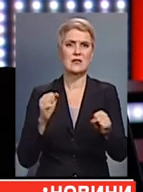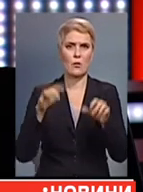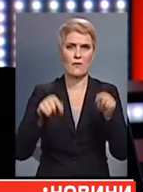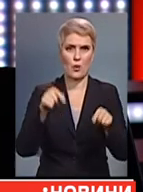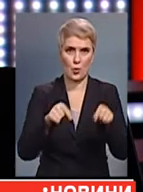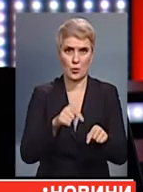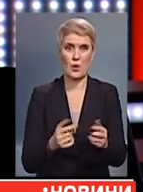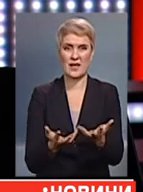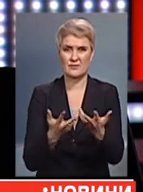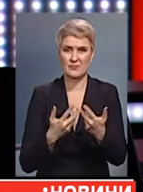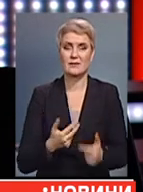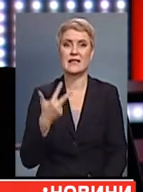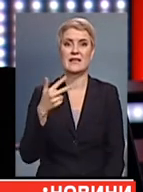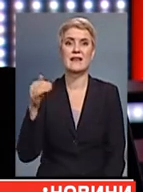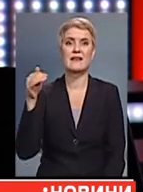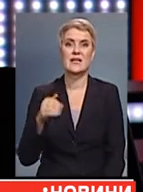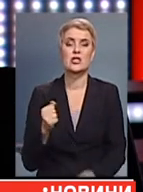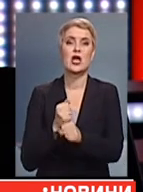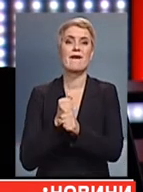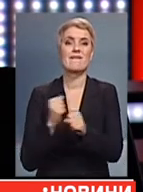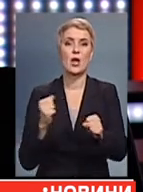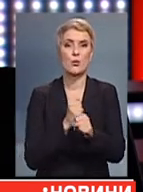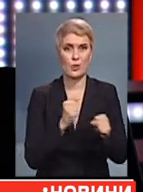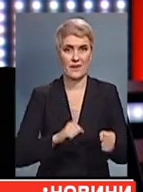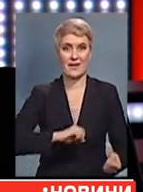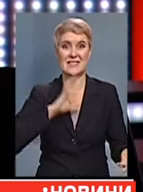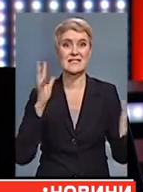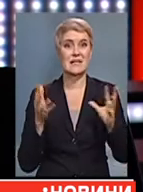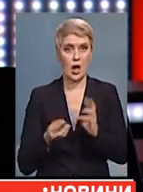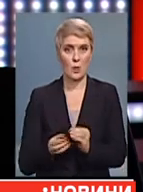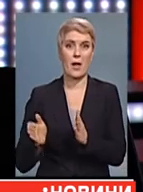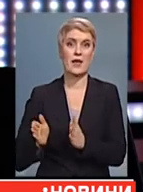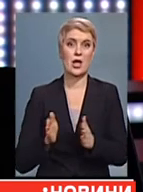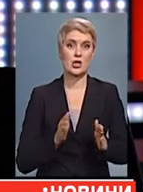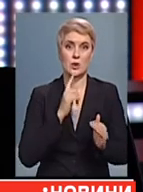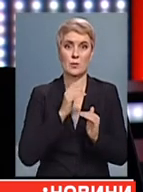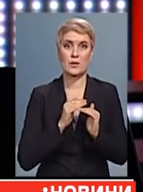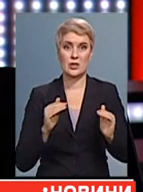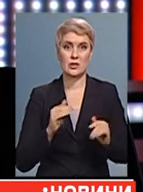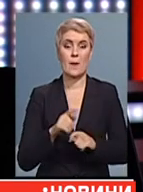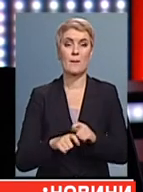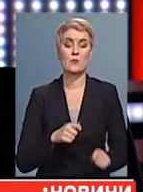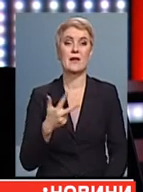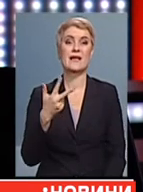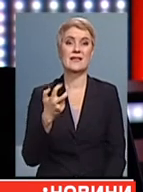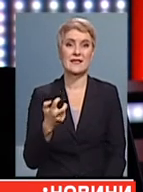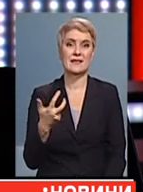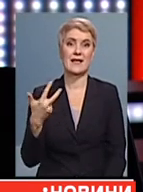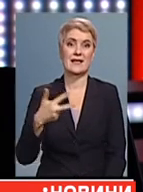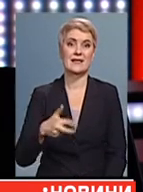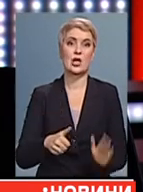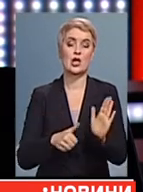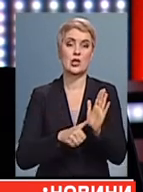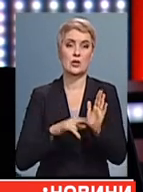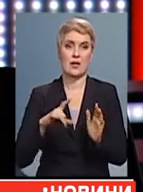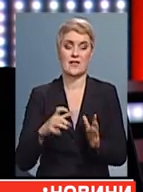техніки налічили понад три тисячі вибухів. Загалом режим тиші на Донбасі порушували 336 разів. Найбільше стріляли